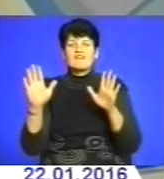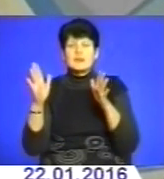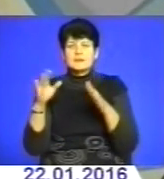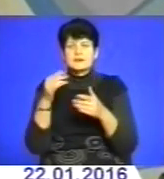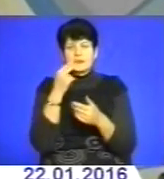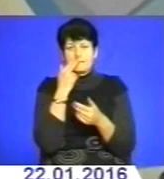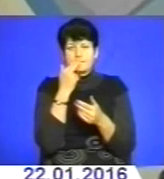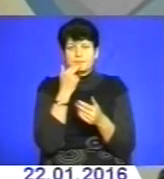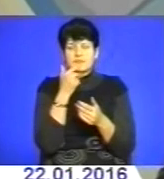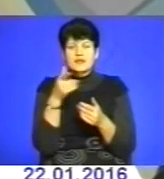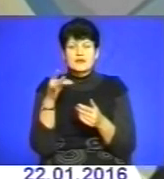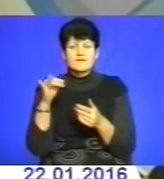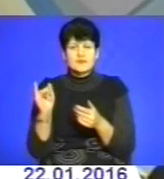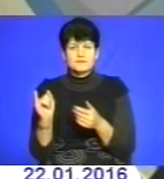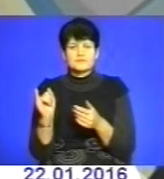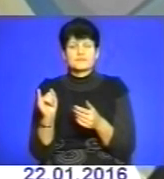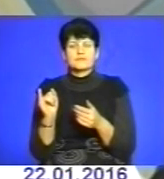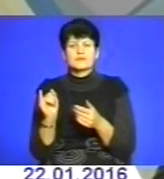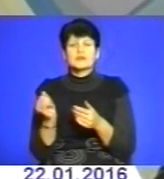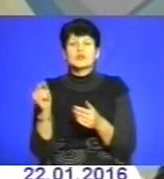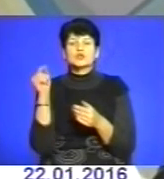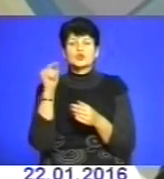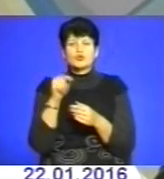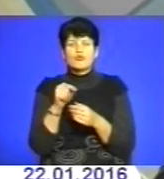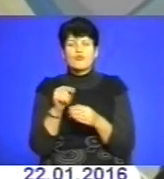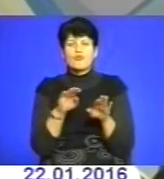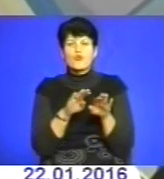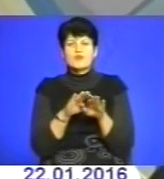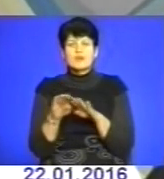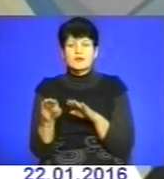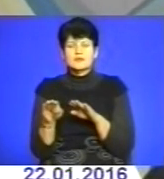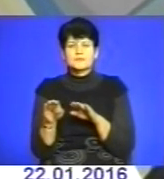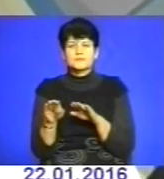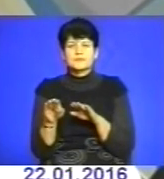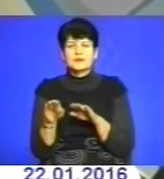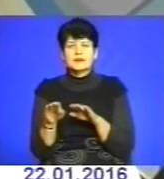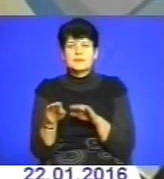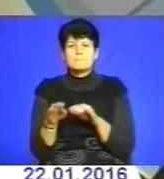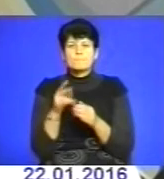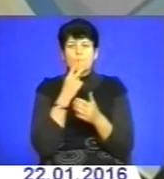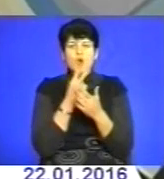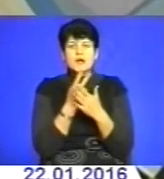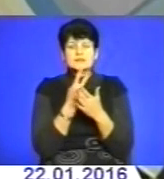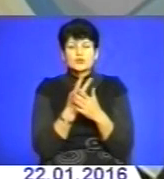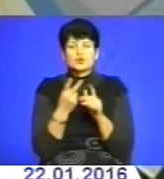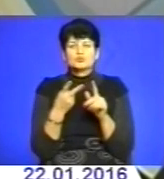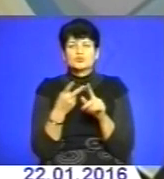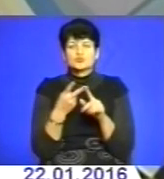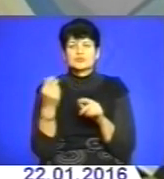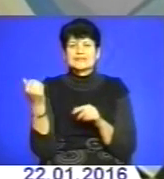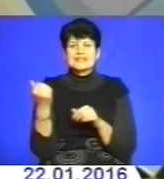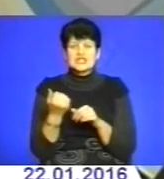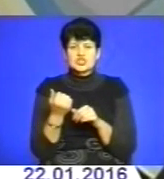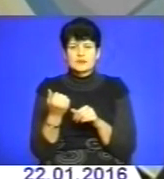респіраторних вірусних інфекцій, то порівняння, якщо провести порівняння з показником другого тижня, де